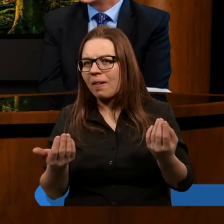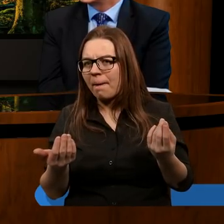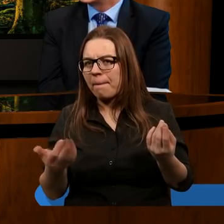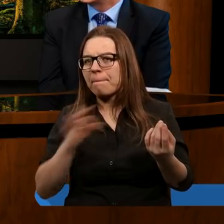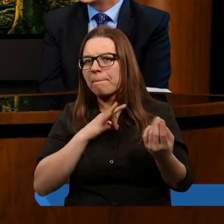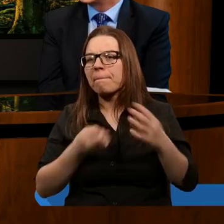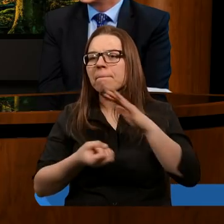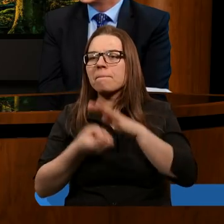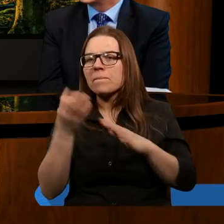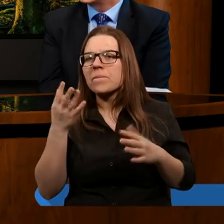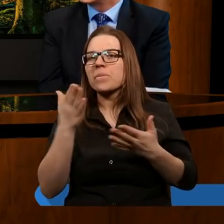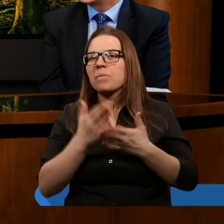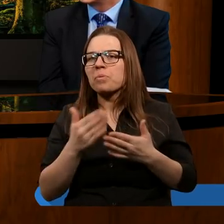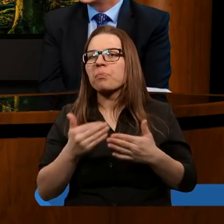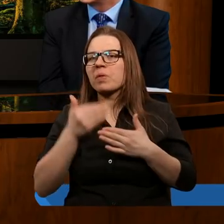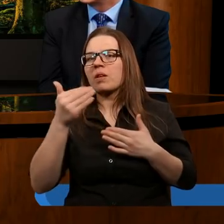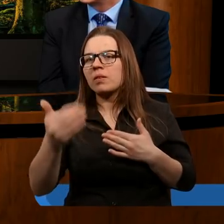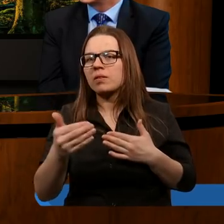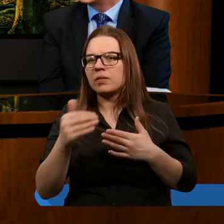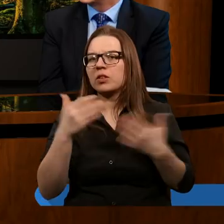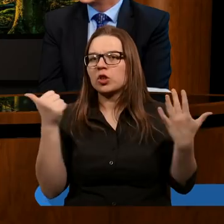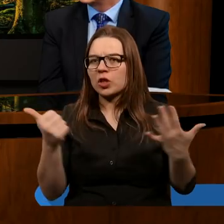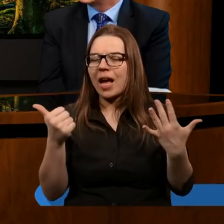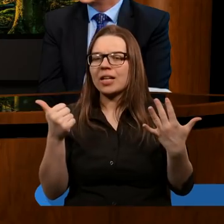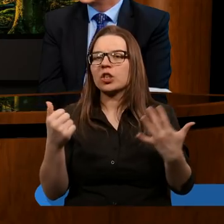Moi drodzy, przeszliśmy sześć